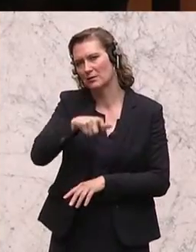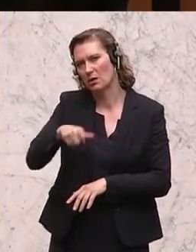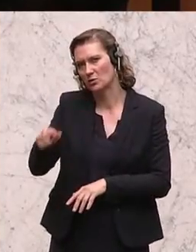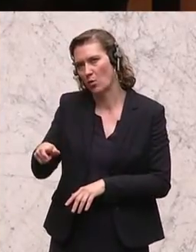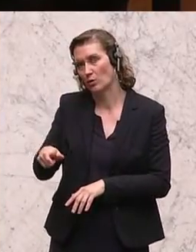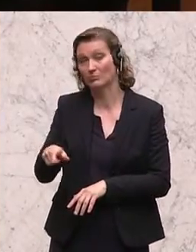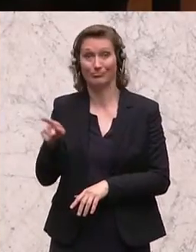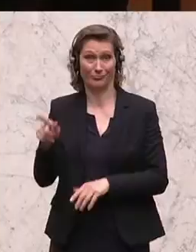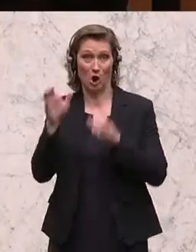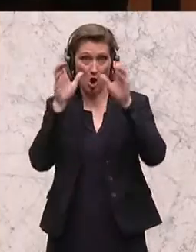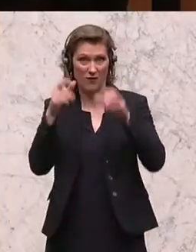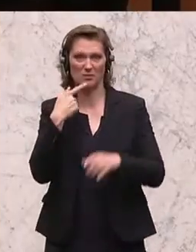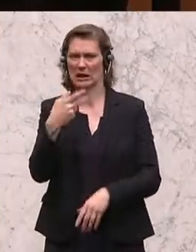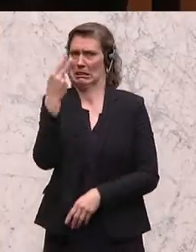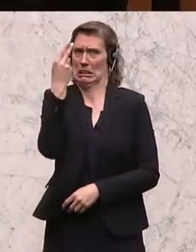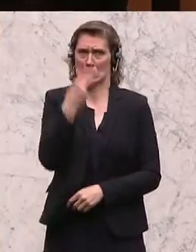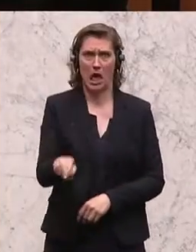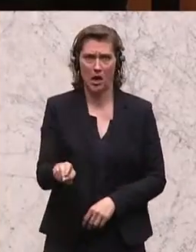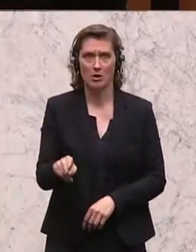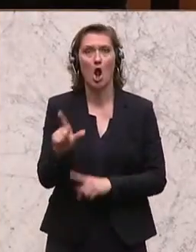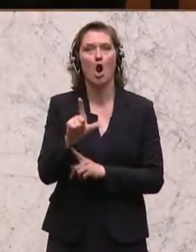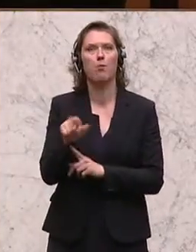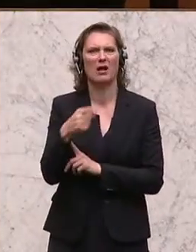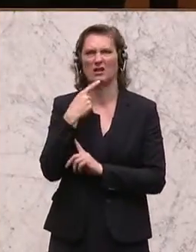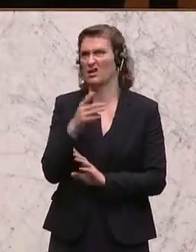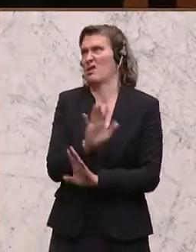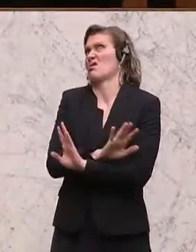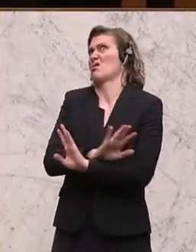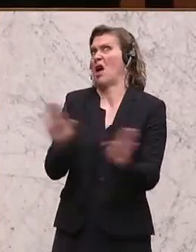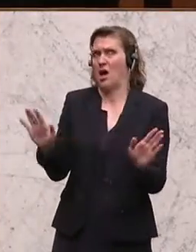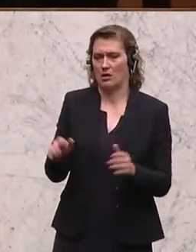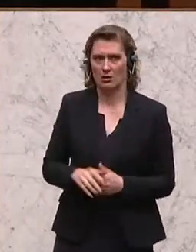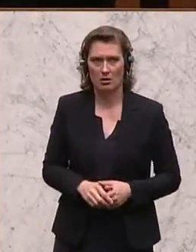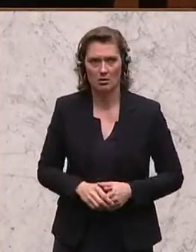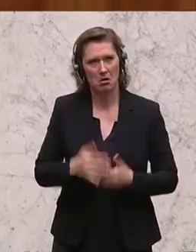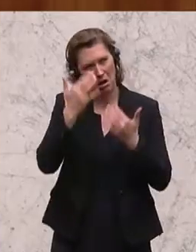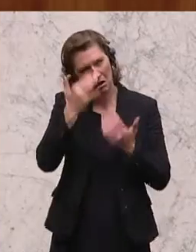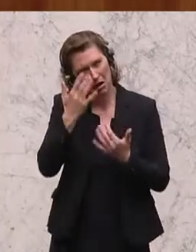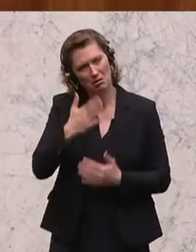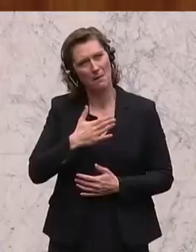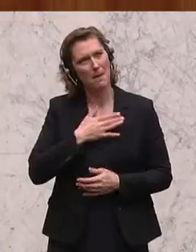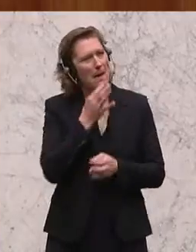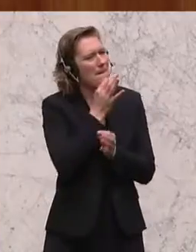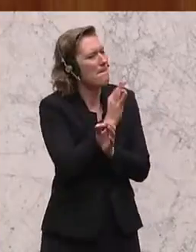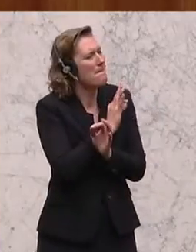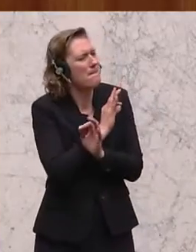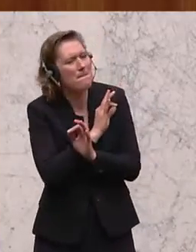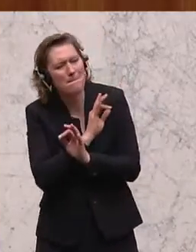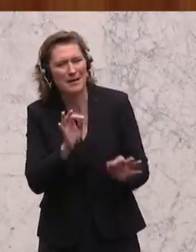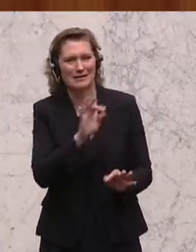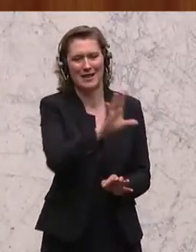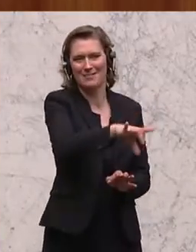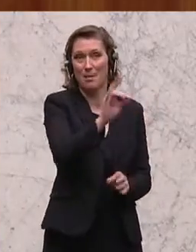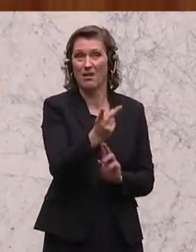und ÖVP, die sagt, kommt nicht in Frage, und Lobatka, der sagt, kommt nicht in Frage, dass wir mit unseren besten Kandidaten nicht